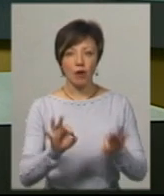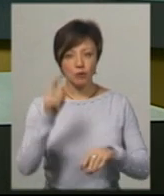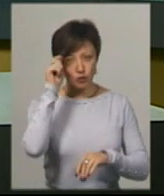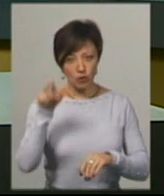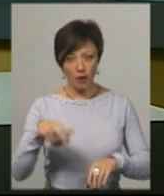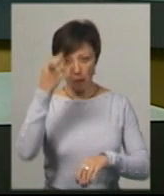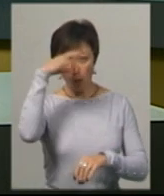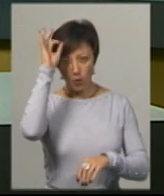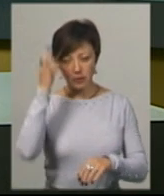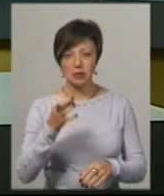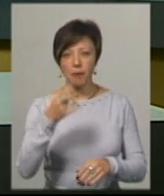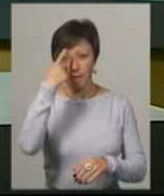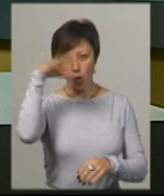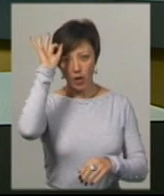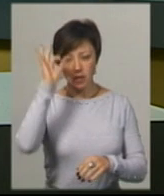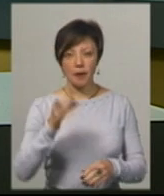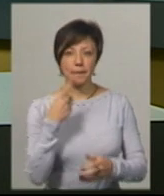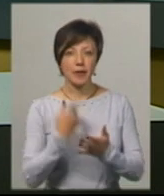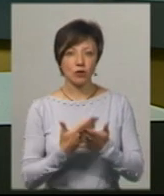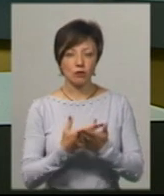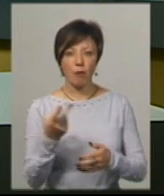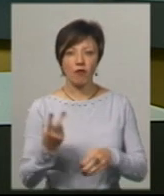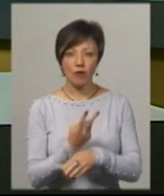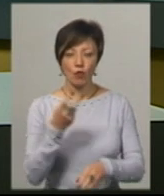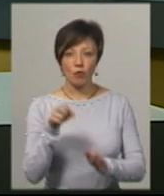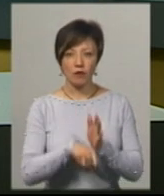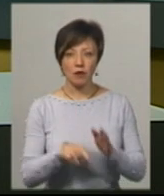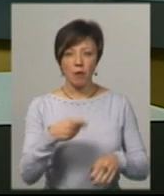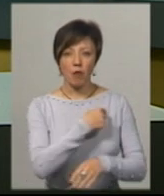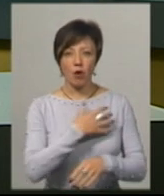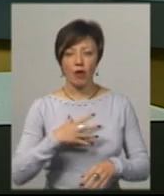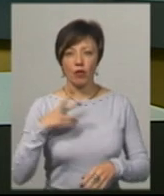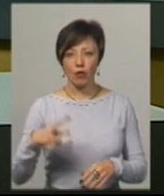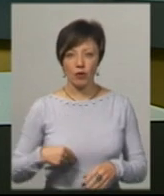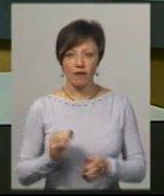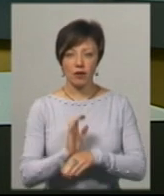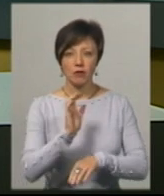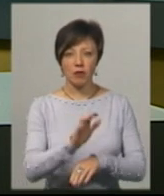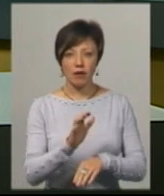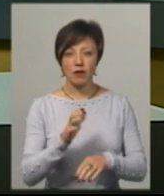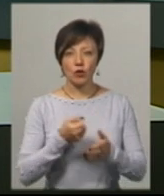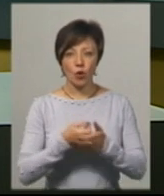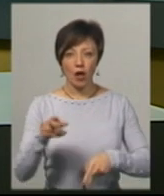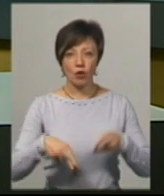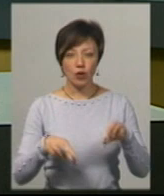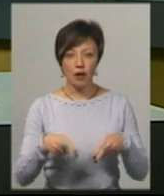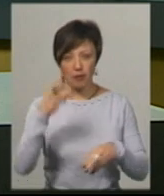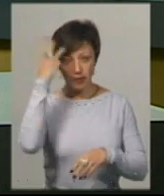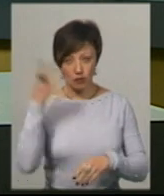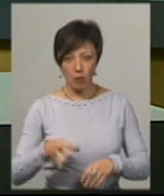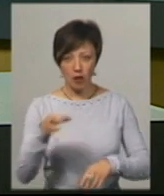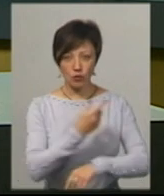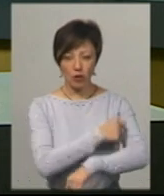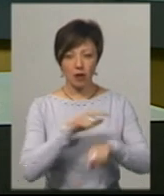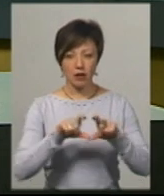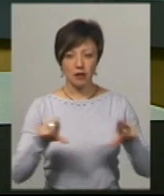котрого поліція підозрює у подвійному вбивстві, і поранені доньки у важкому стані відправили до щелепнолицьової хірургії Хмельницької обласної